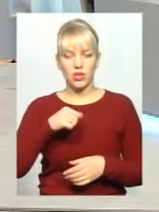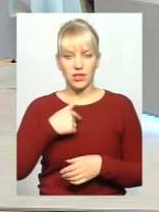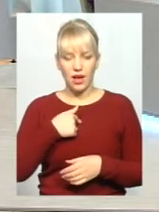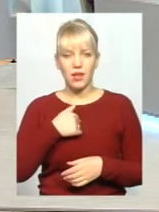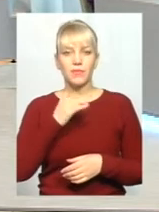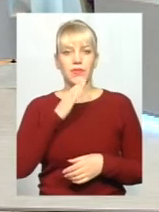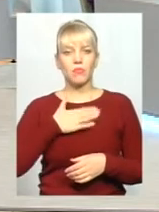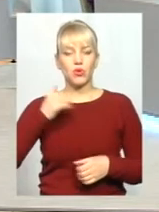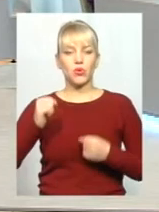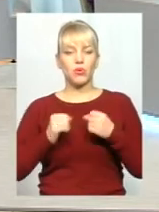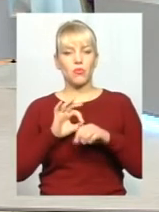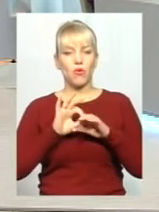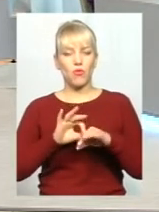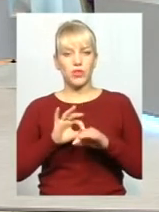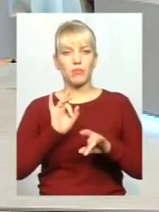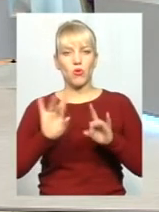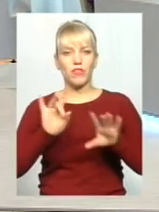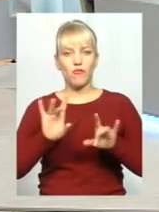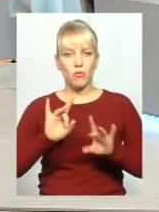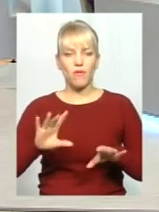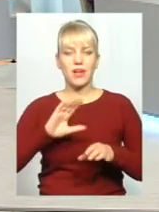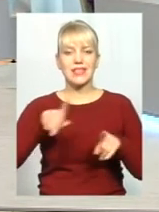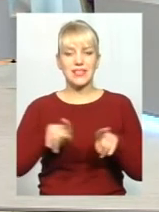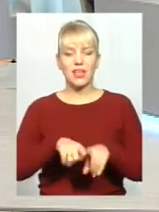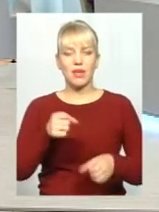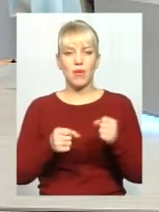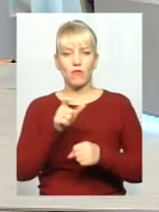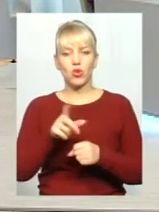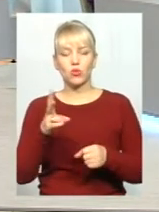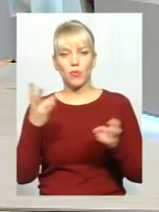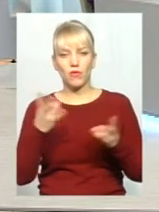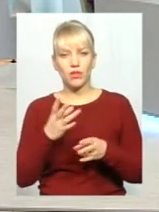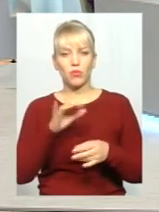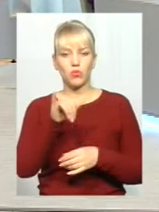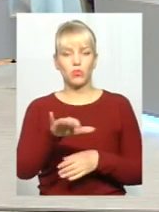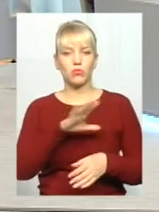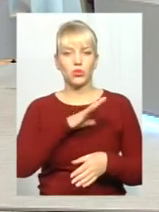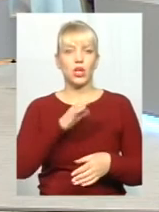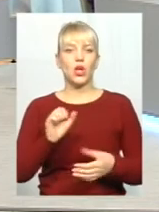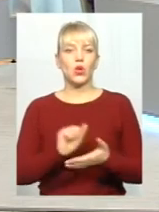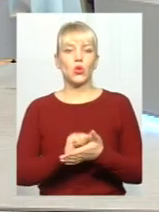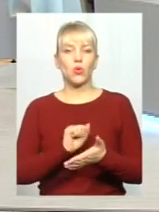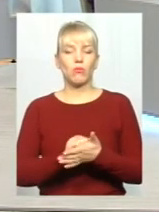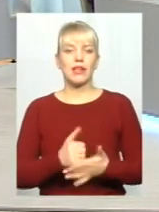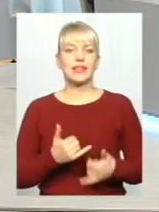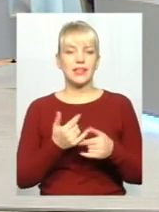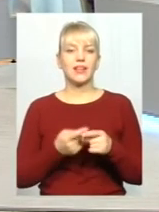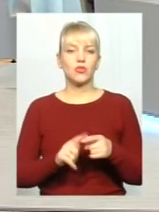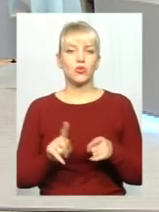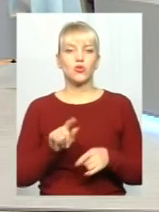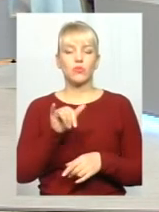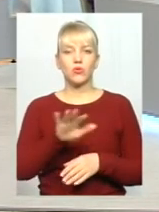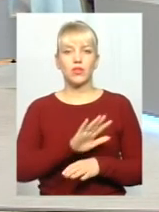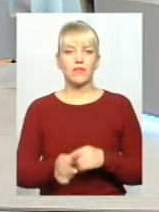колеги проводимо інформування з такими водіями, які мають бути необхідні в нього документи, для того, щоб в нього не